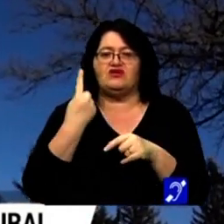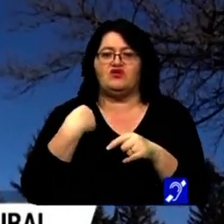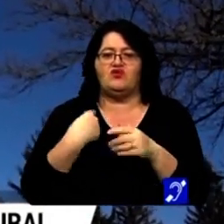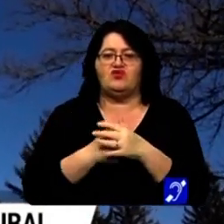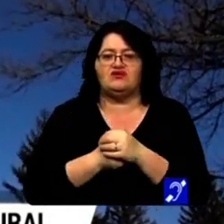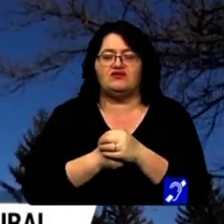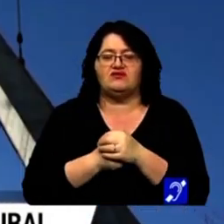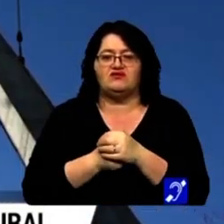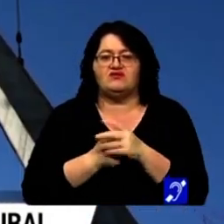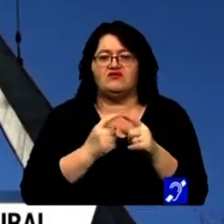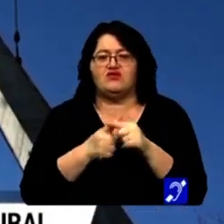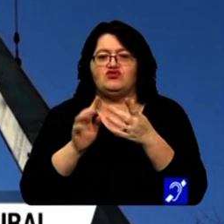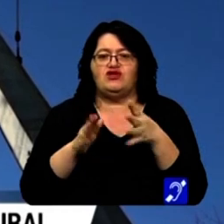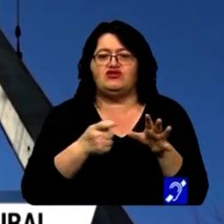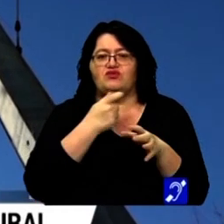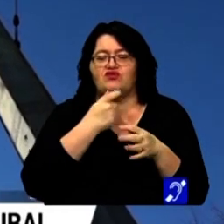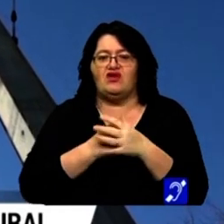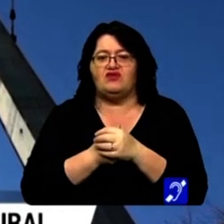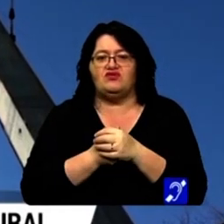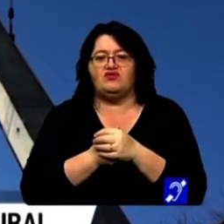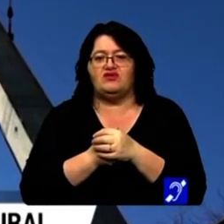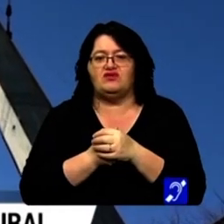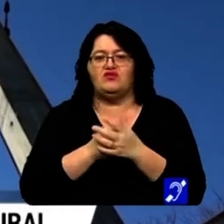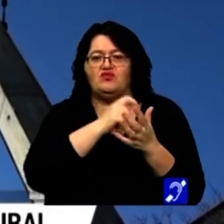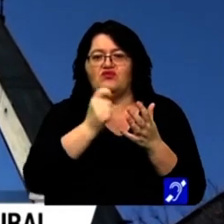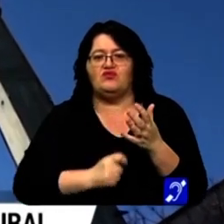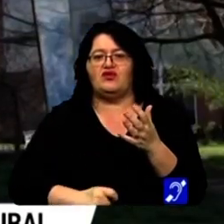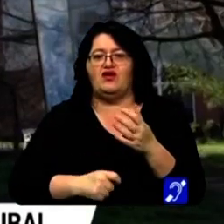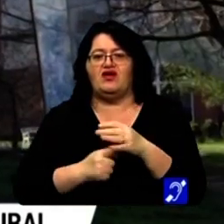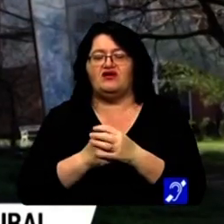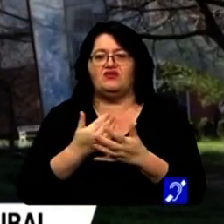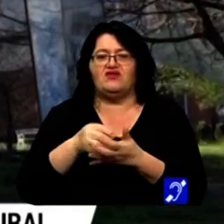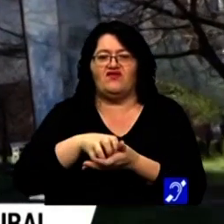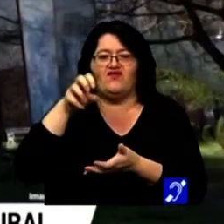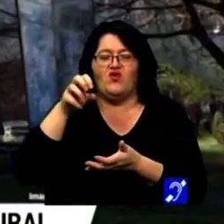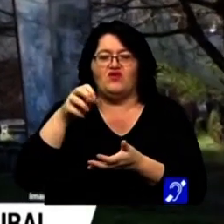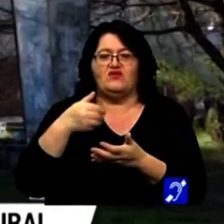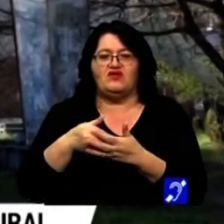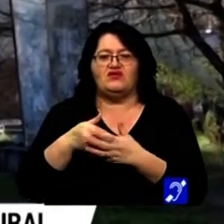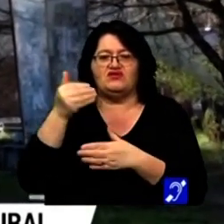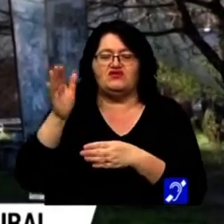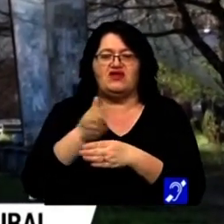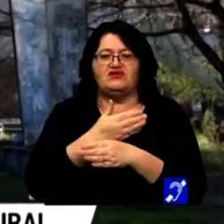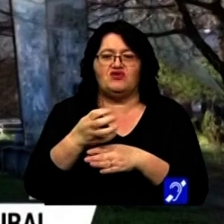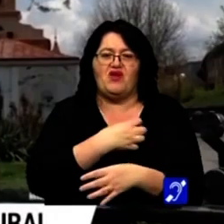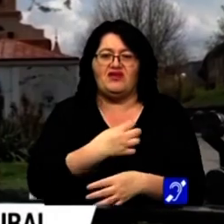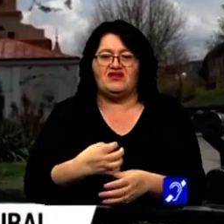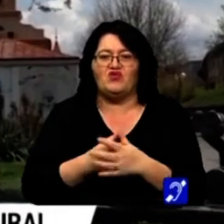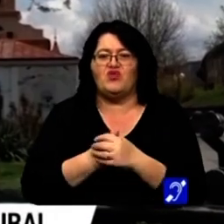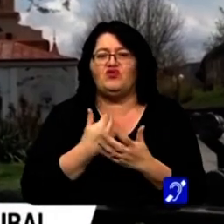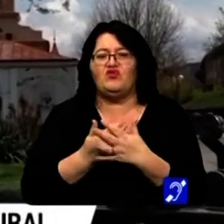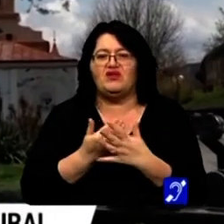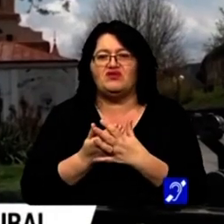și la începutul anului un proiect cu granturi de la Institut Național al Patrimoniului